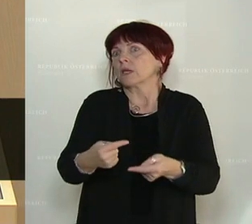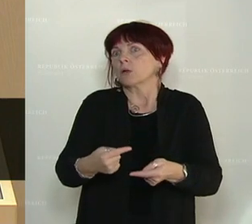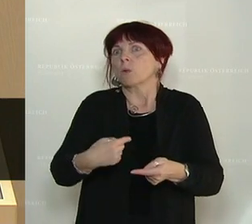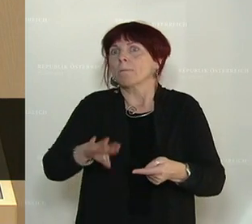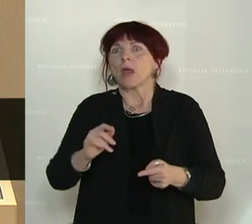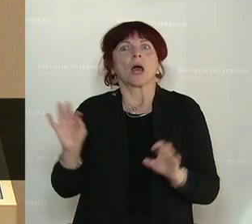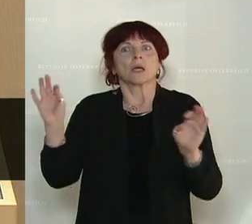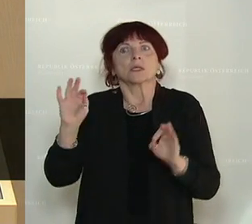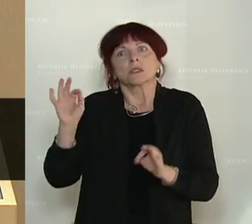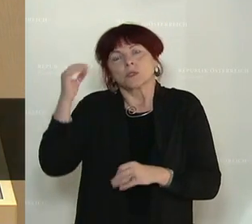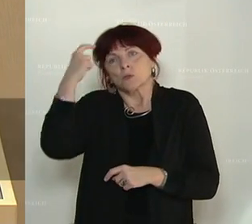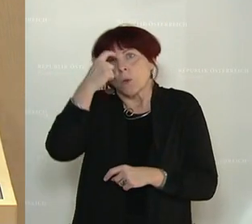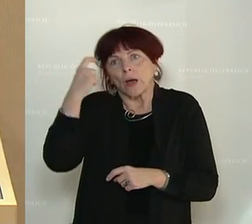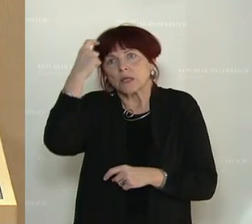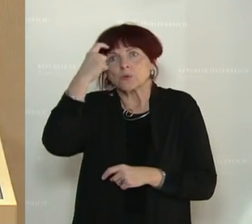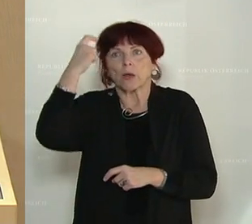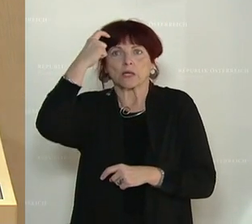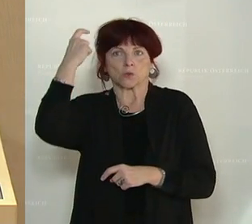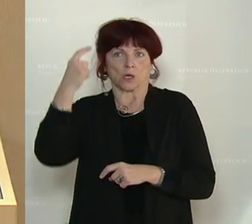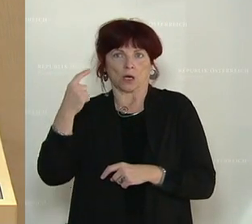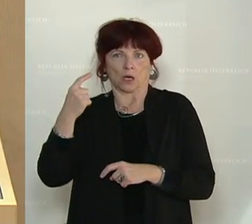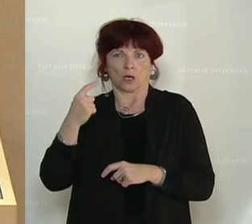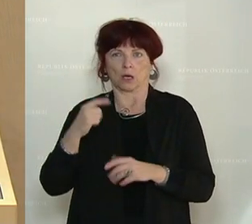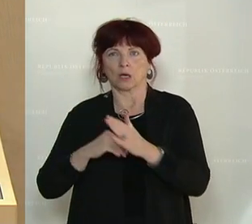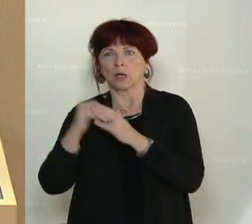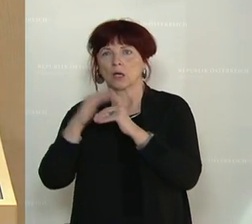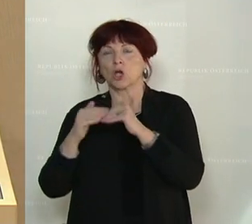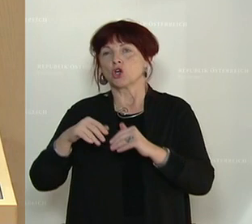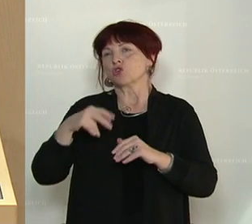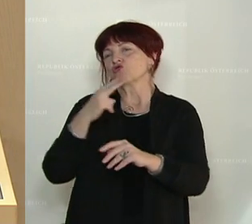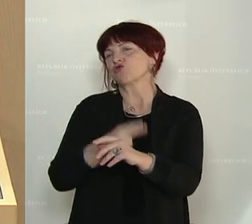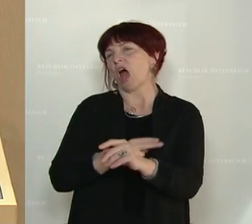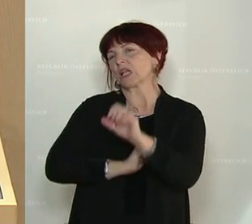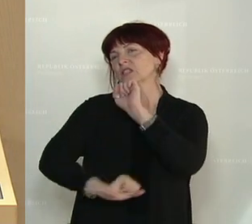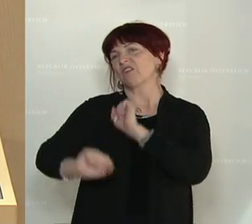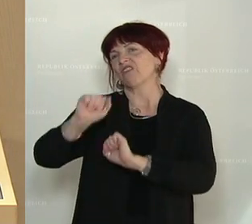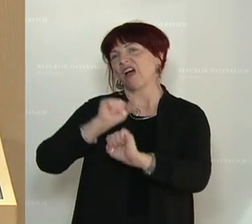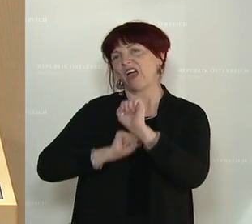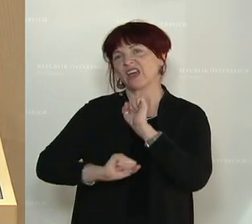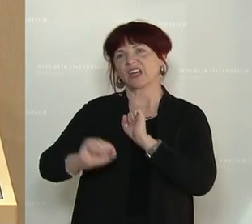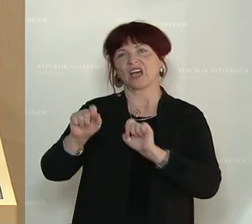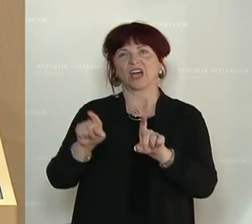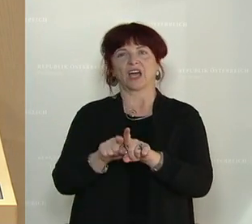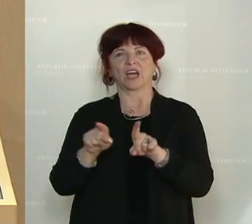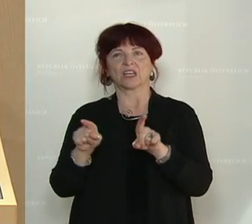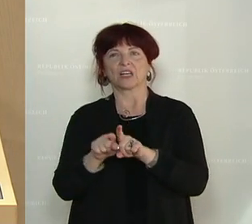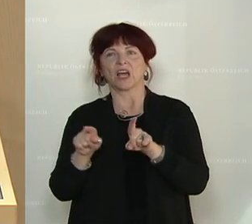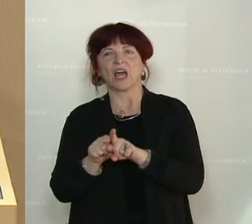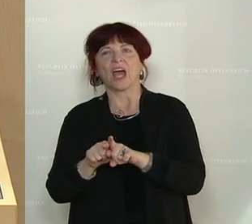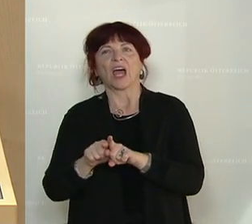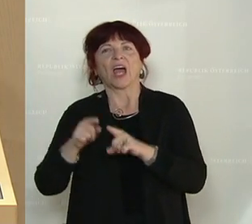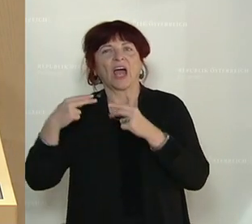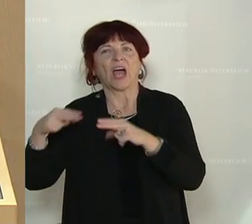Aufbau einer Szene, die viele Namen kennt. Staatsverweigerer, Friemen, Reichsbürger,